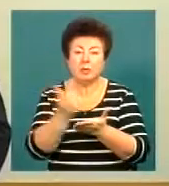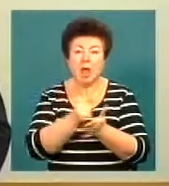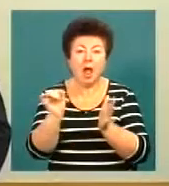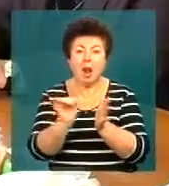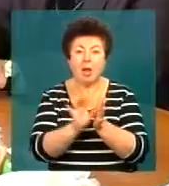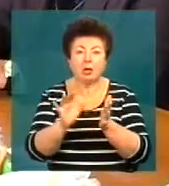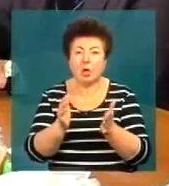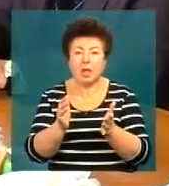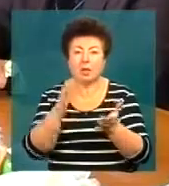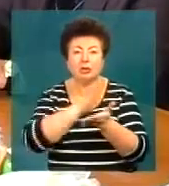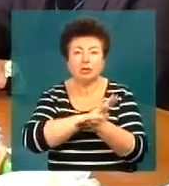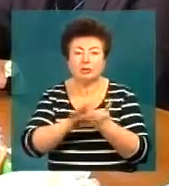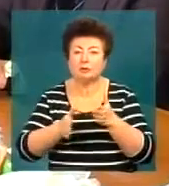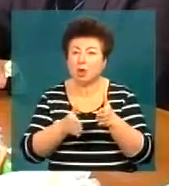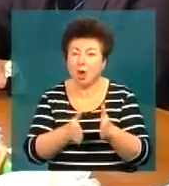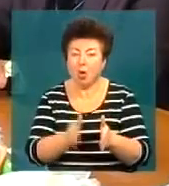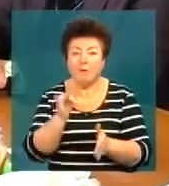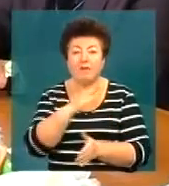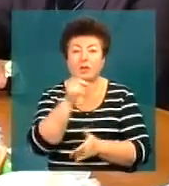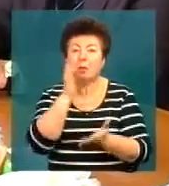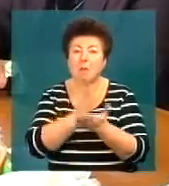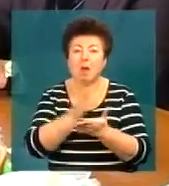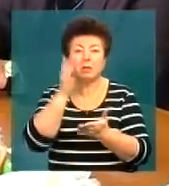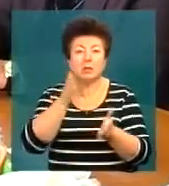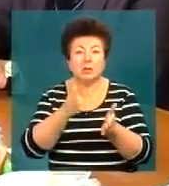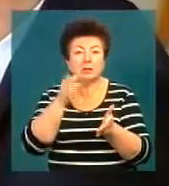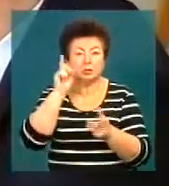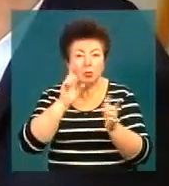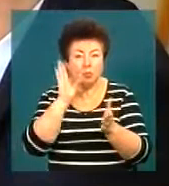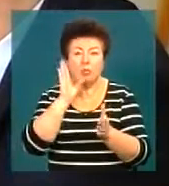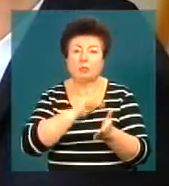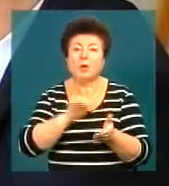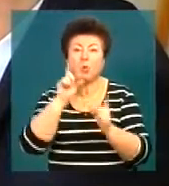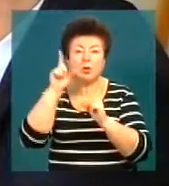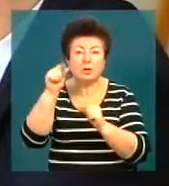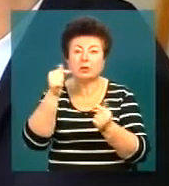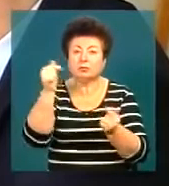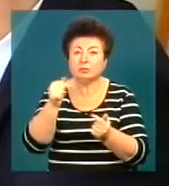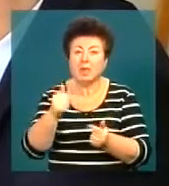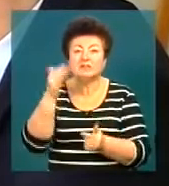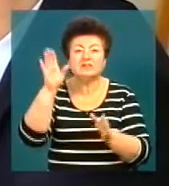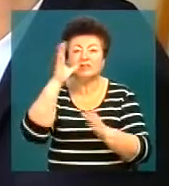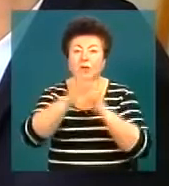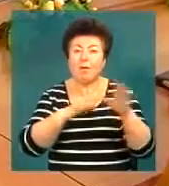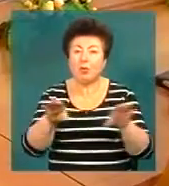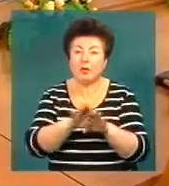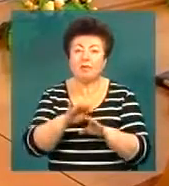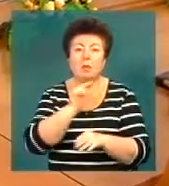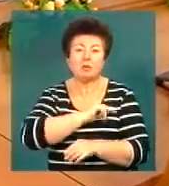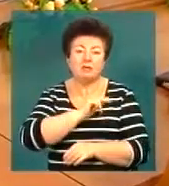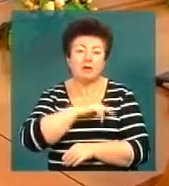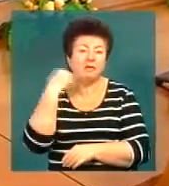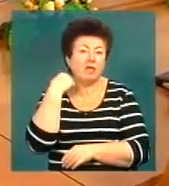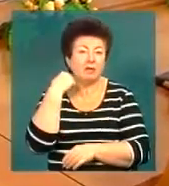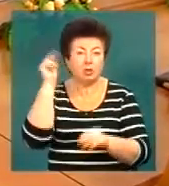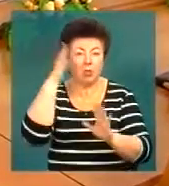електроенергії екологічно чистим шляхом. І вони мали змогу переконатися, що їх дослідження відповідають світовому рівню і працювати в сучасній